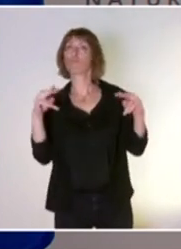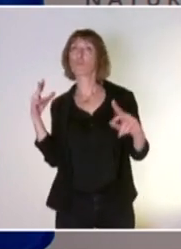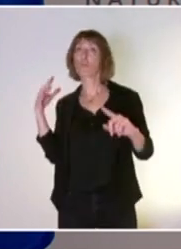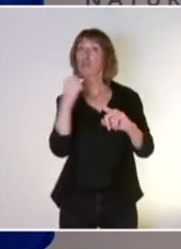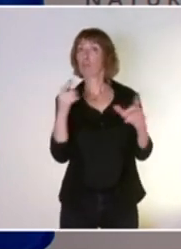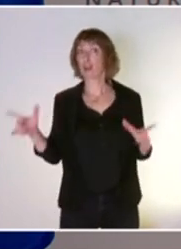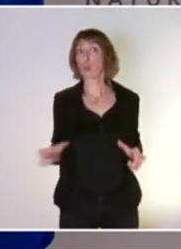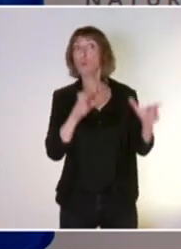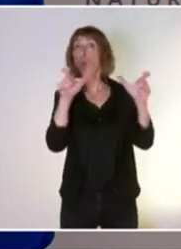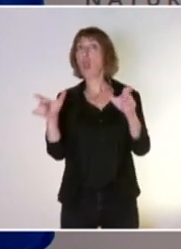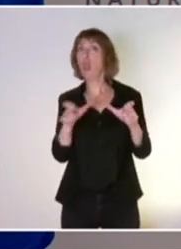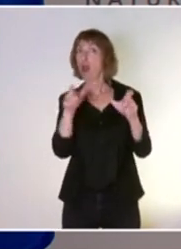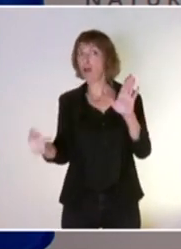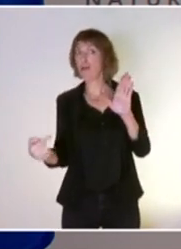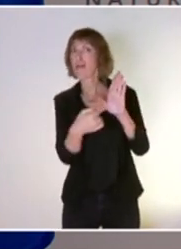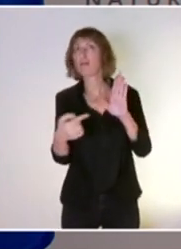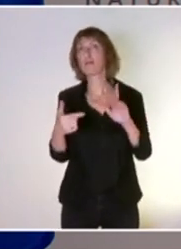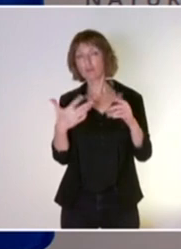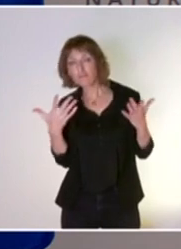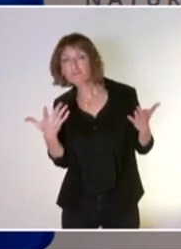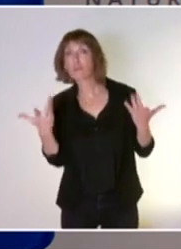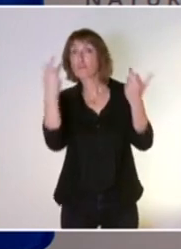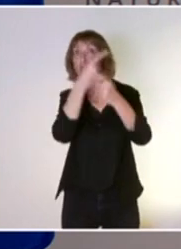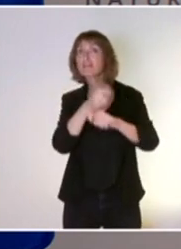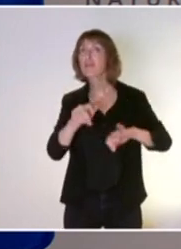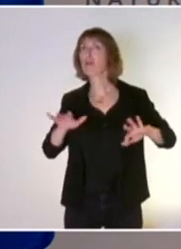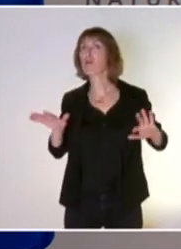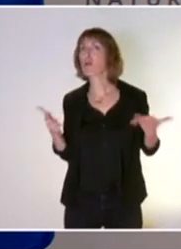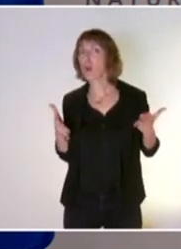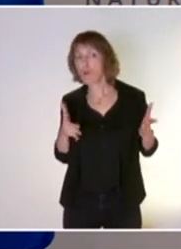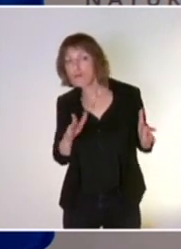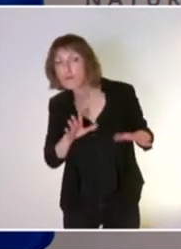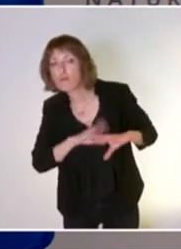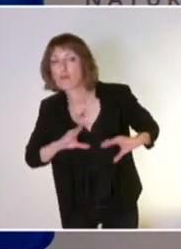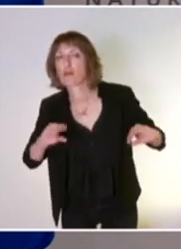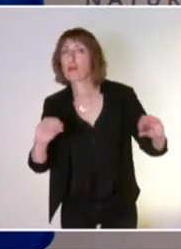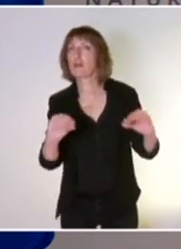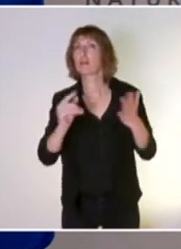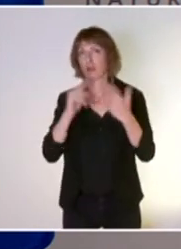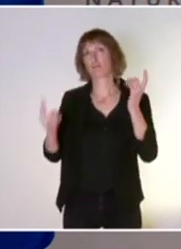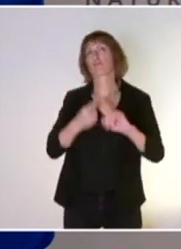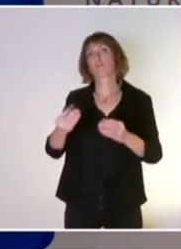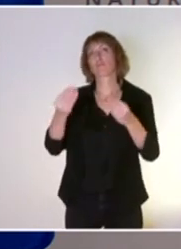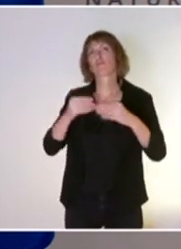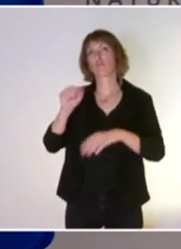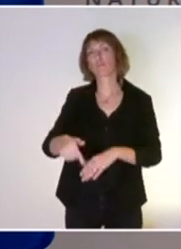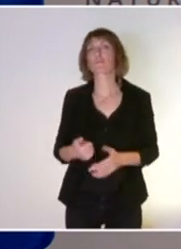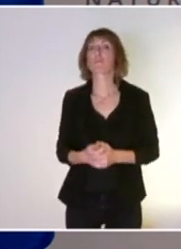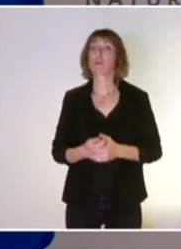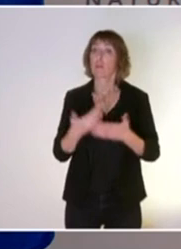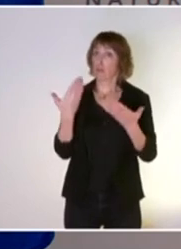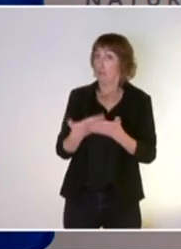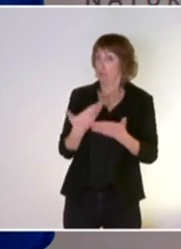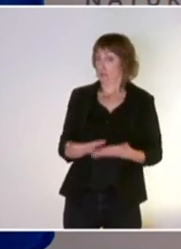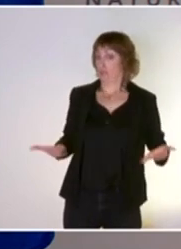faire respecter, ce cadre que nous nous fixons au niveau réglementaire. Nous avons fait aussi ce constat, donc au-delà de